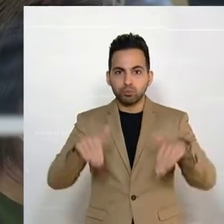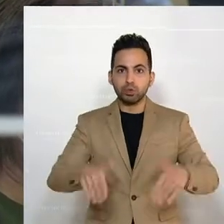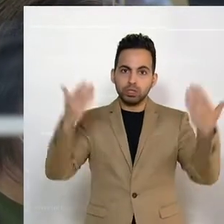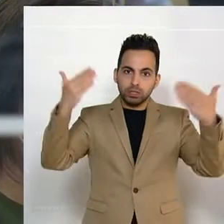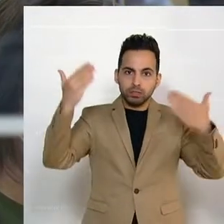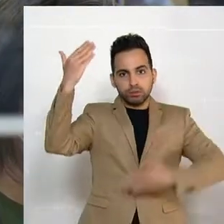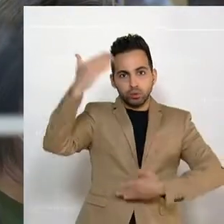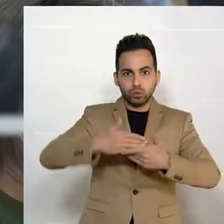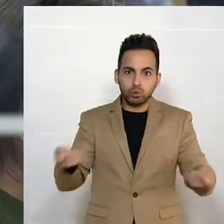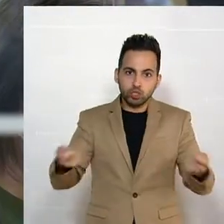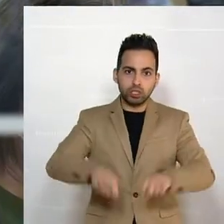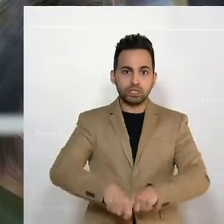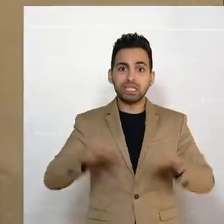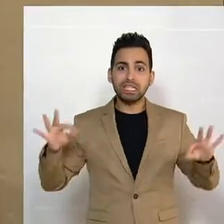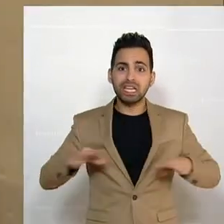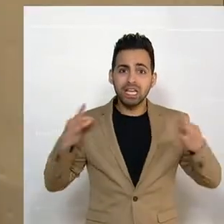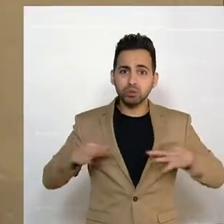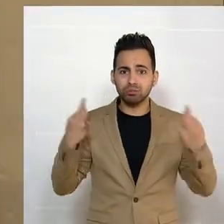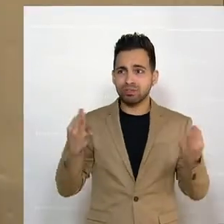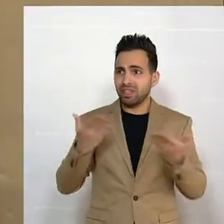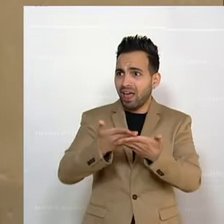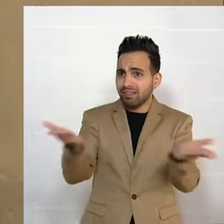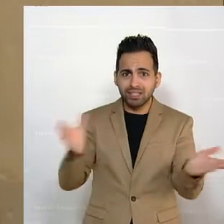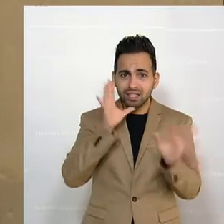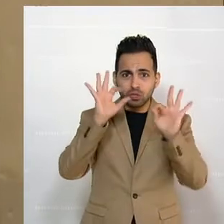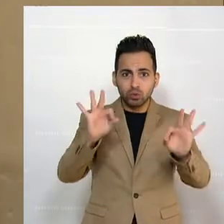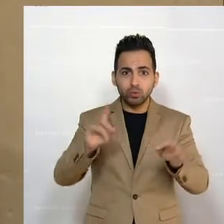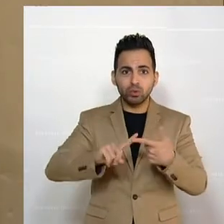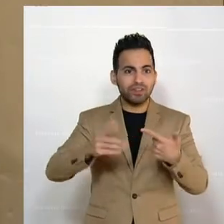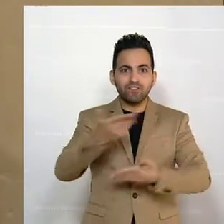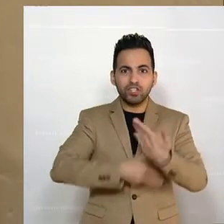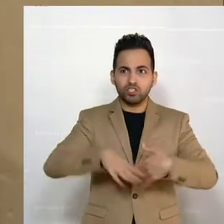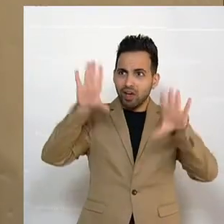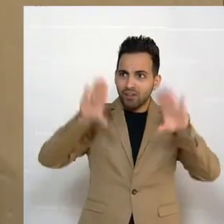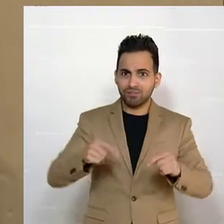ist weder gesundheitlich sinnvoll und es ist auch nicht wirtschaftlich sinnvoll.